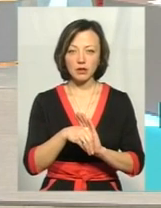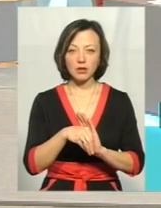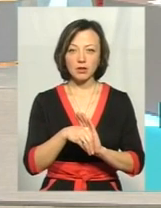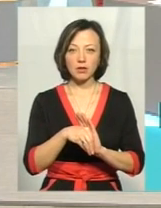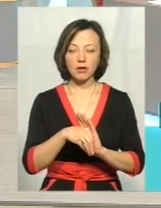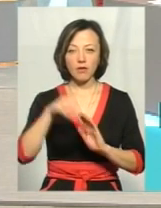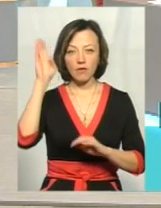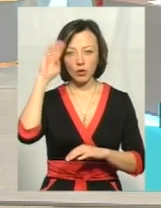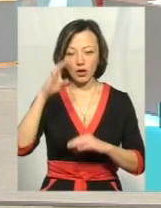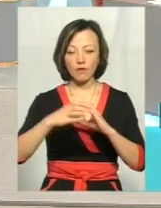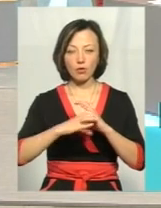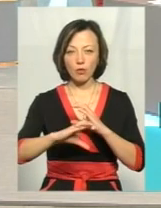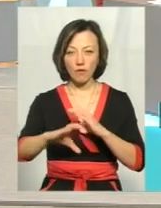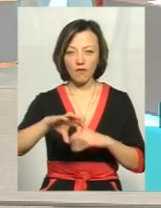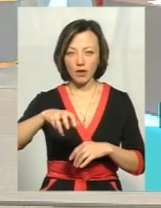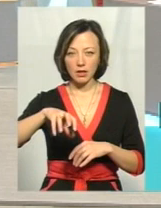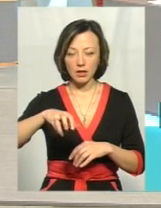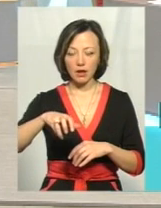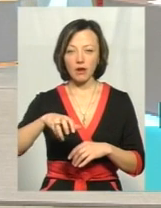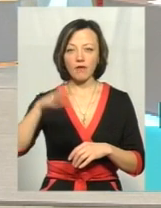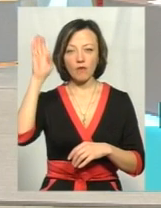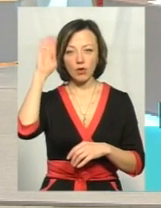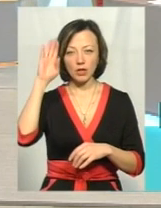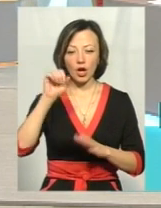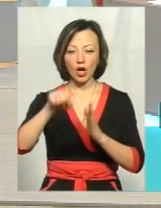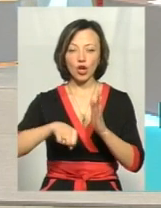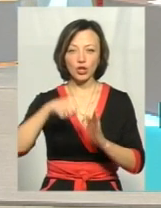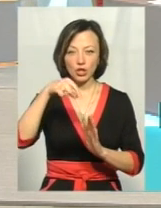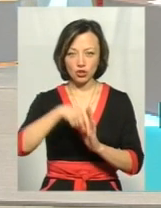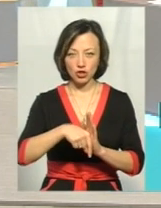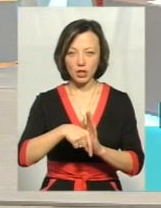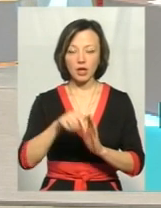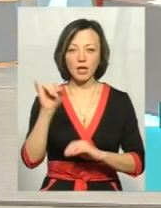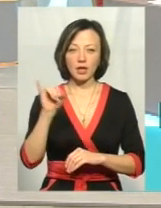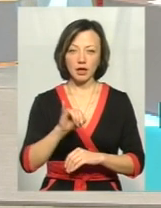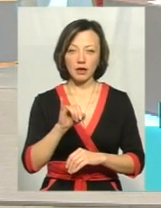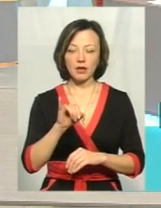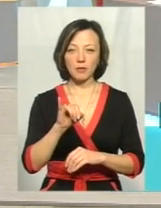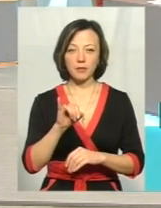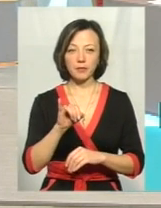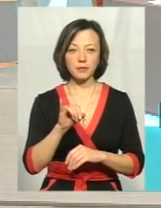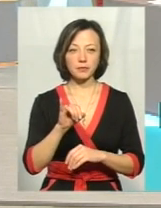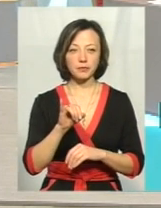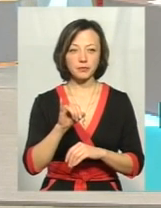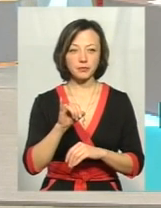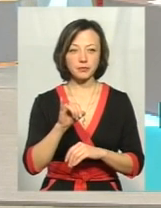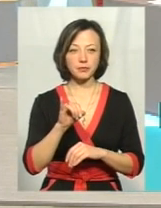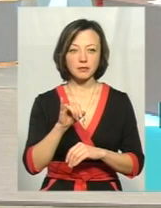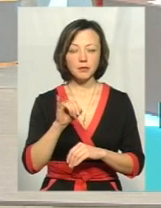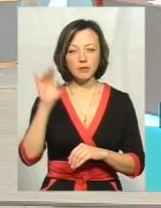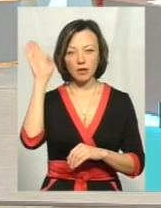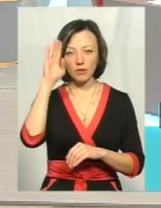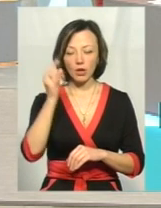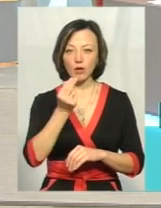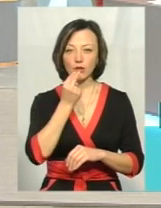входить вода водопровідна, вода кранична, а вода і